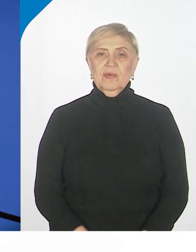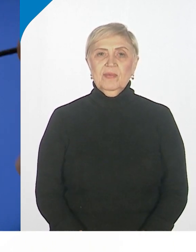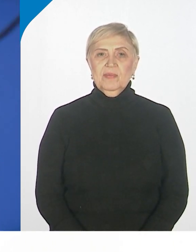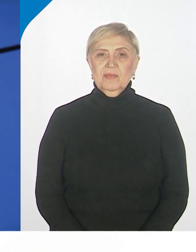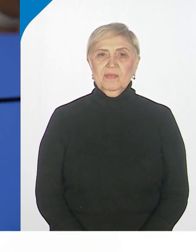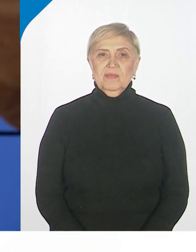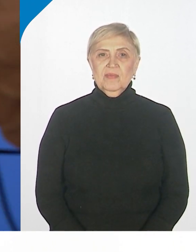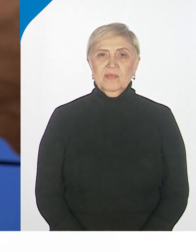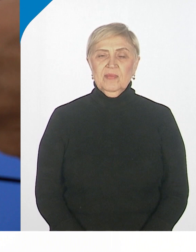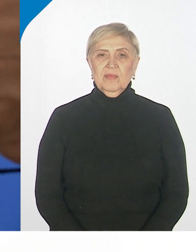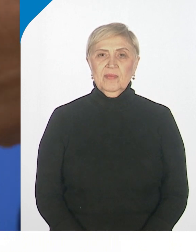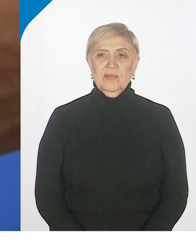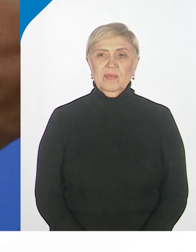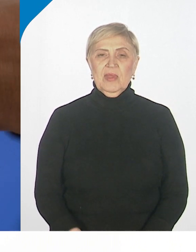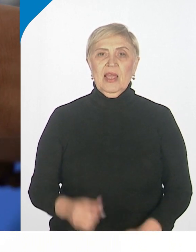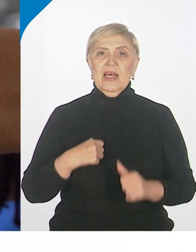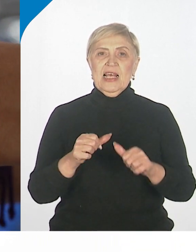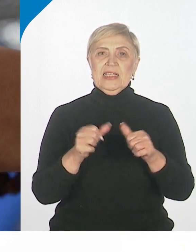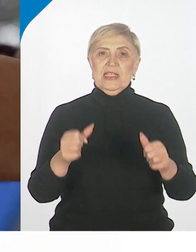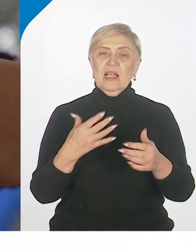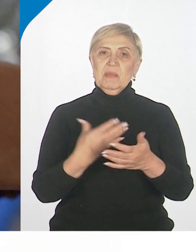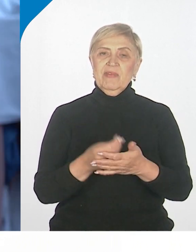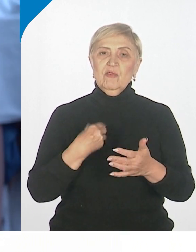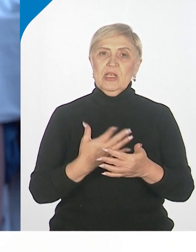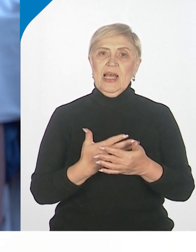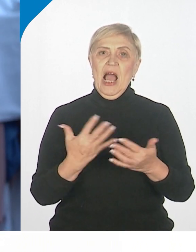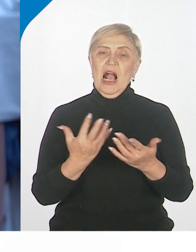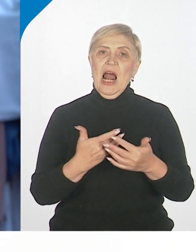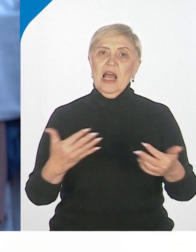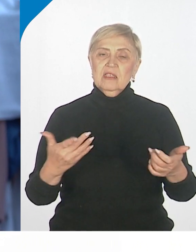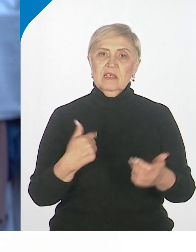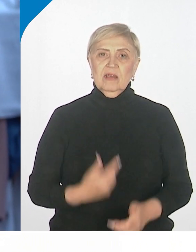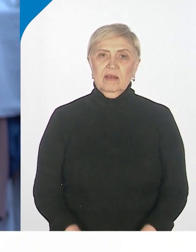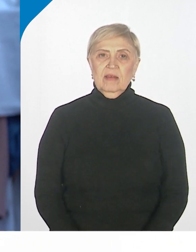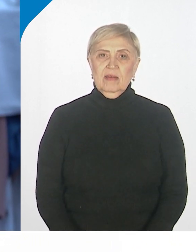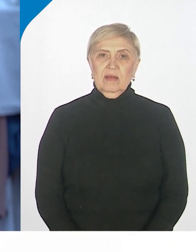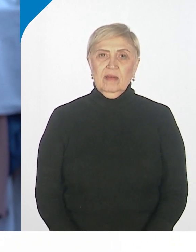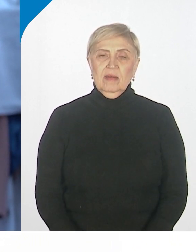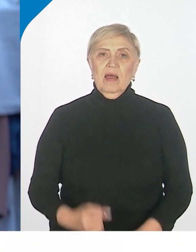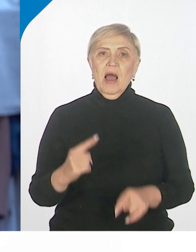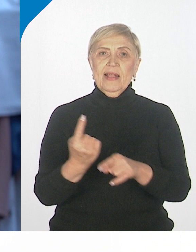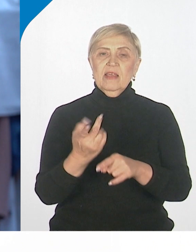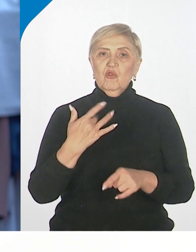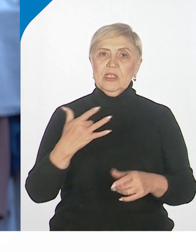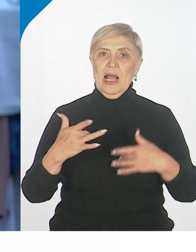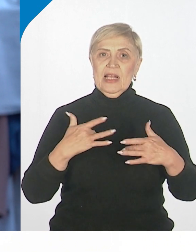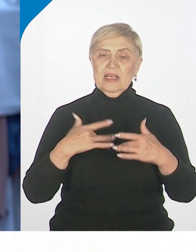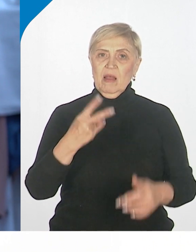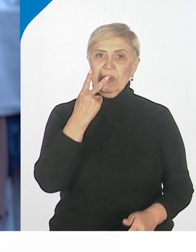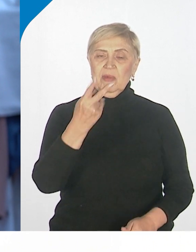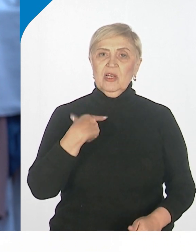Над свиданием в своей коллекции я вдохновился Ани Ворак одним концертом очень